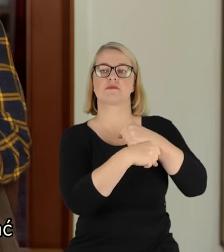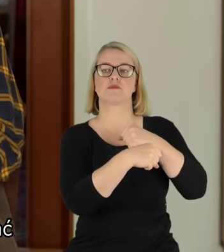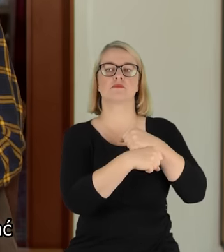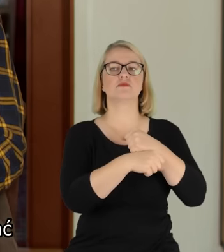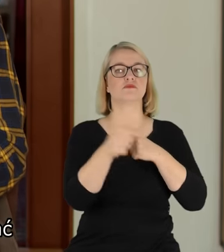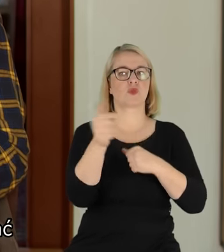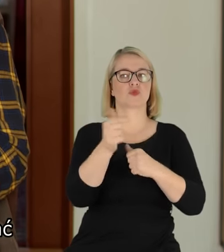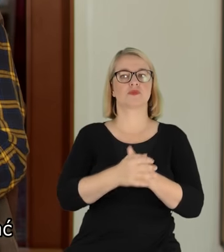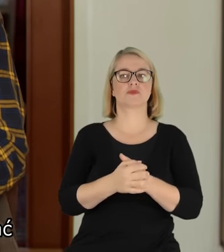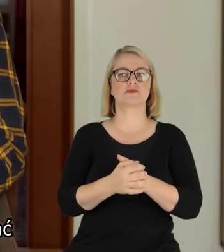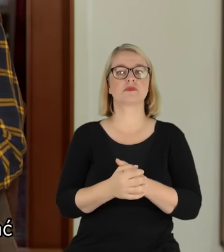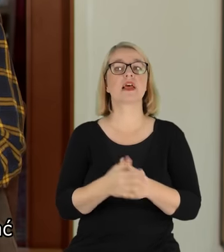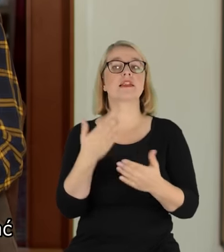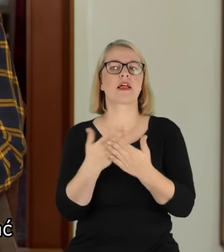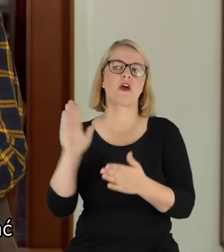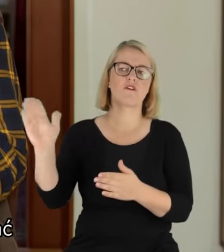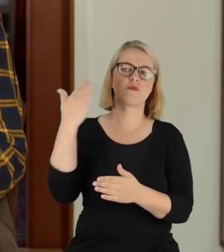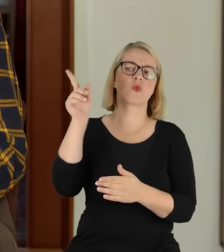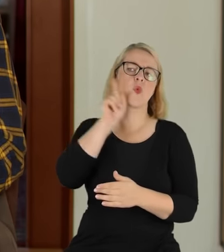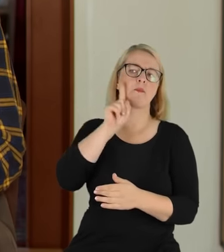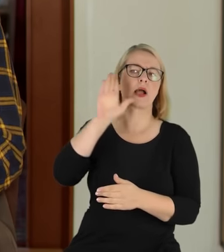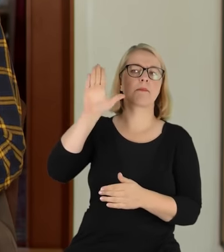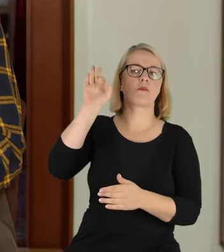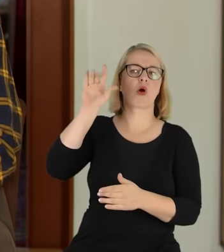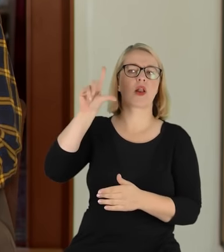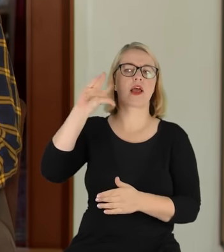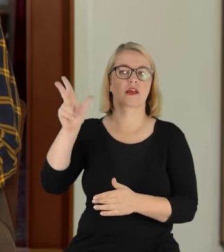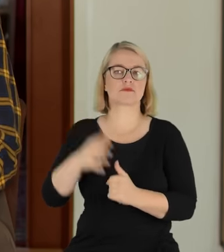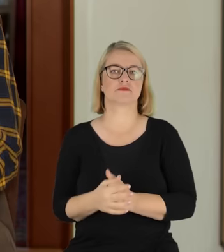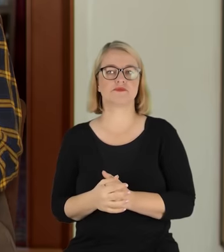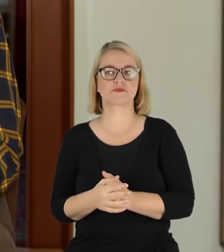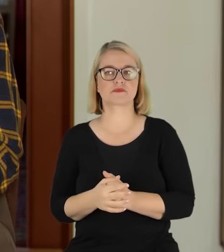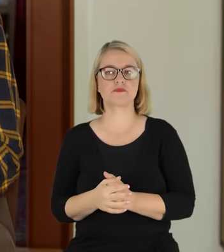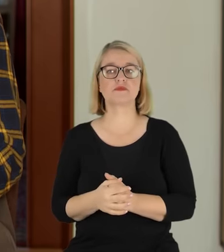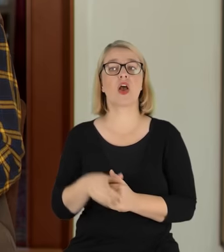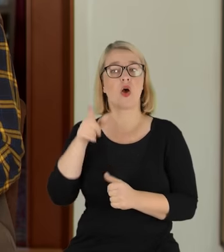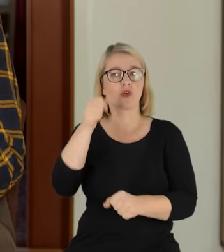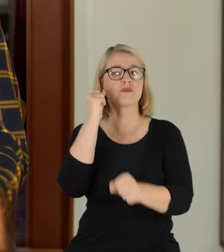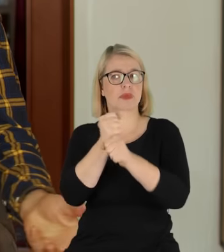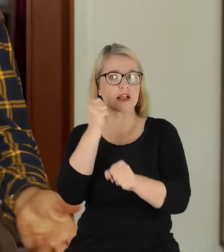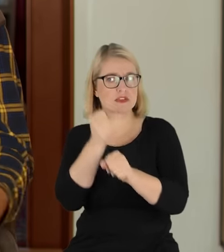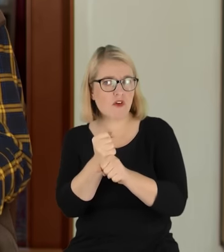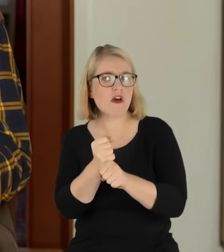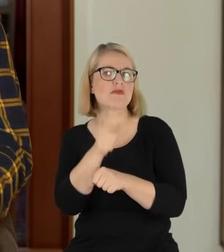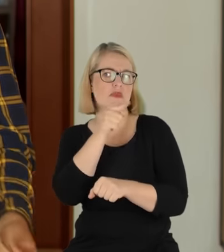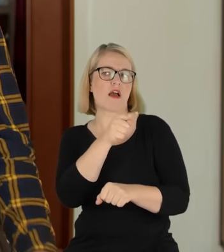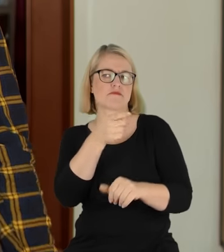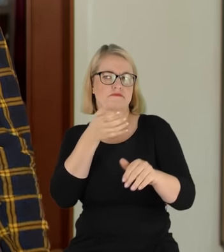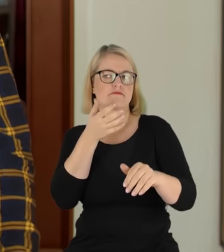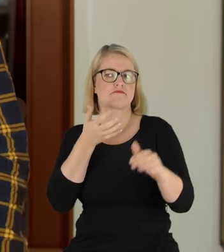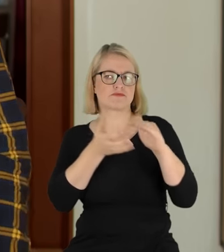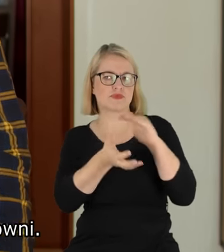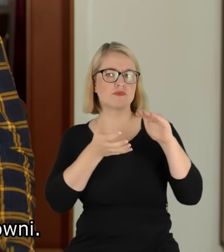grzewczyk, coś musiał do pieca tam dokładać. I wywołali Bolka z podziemia do budynku